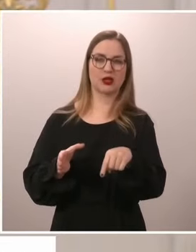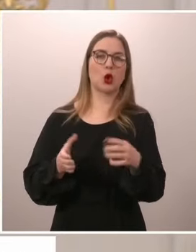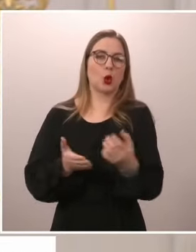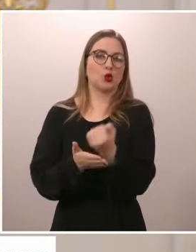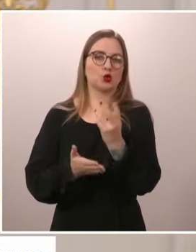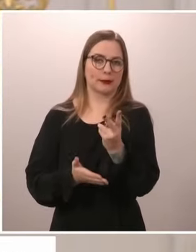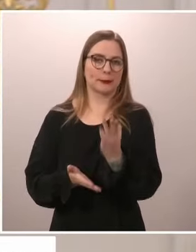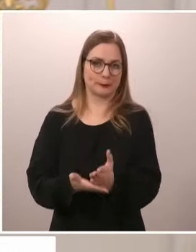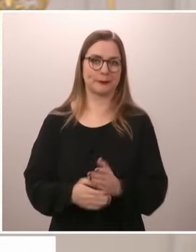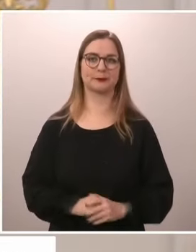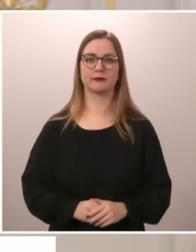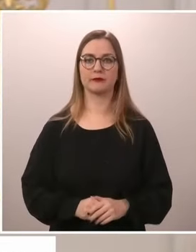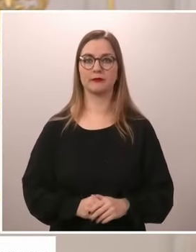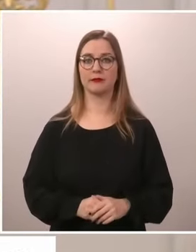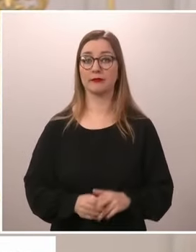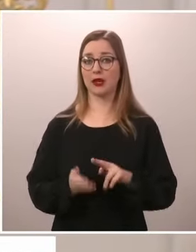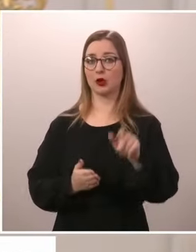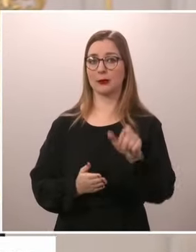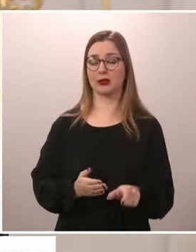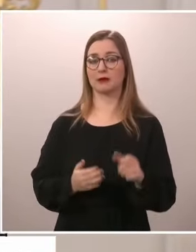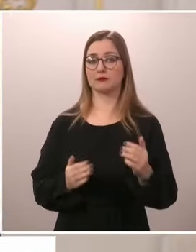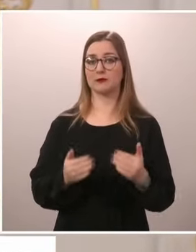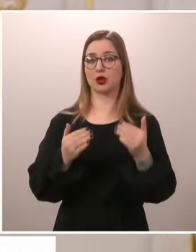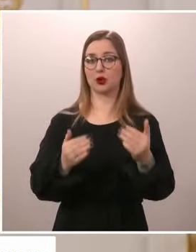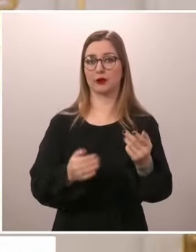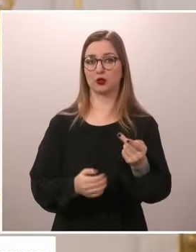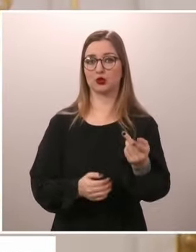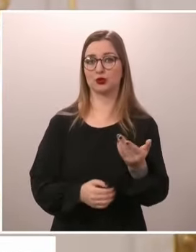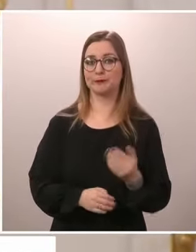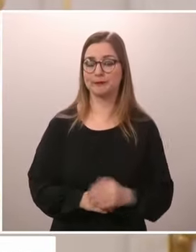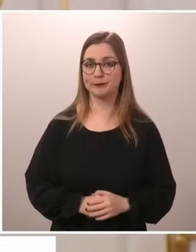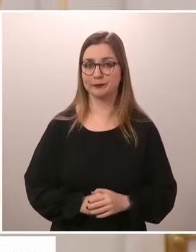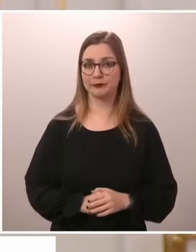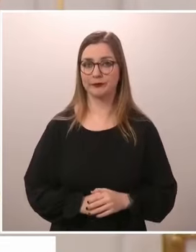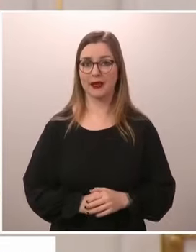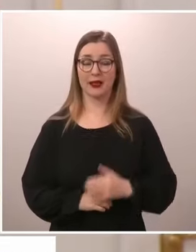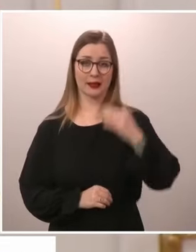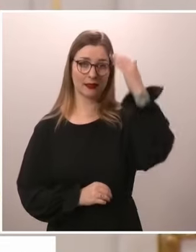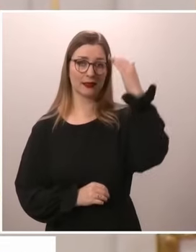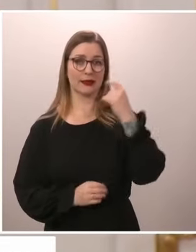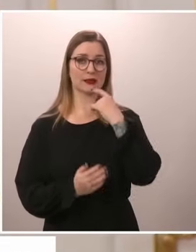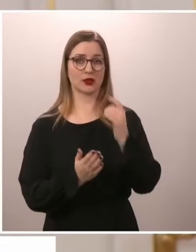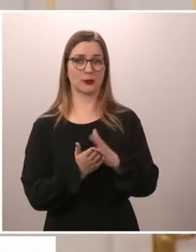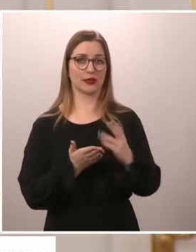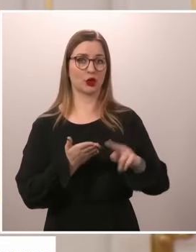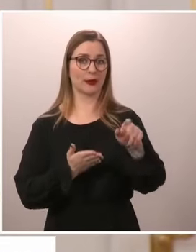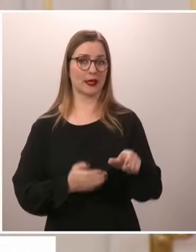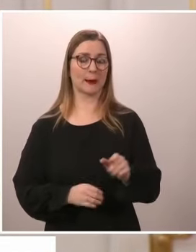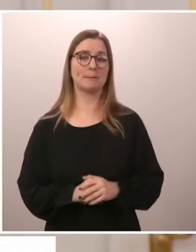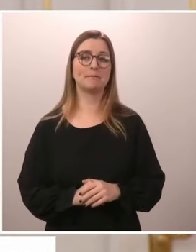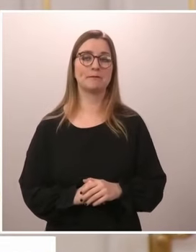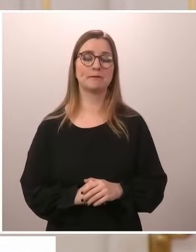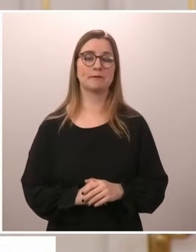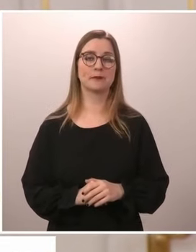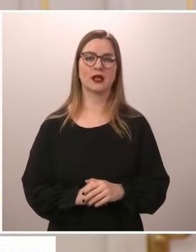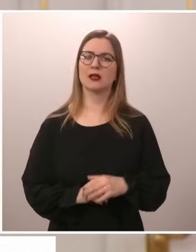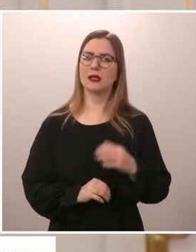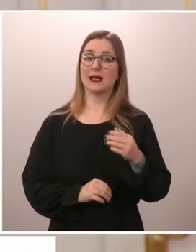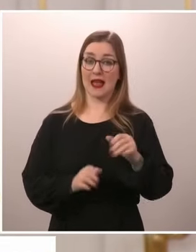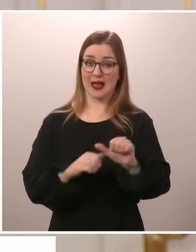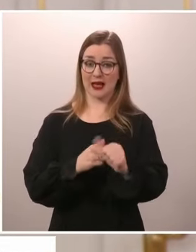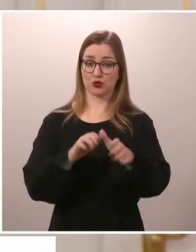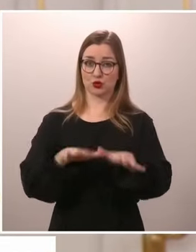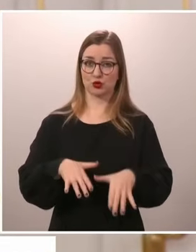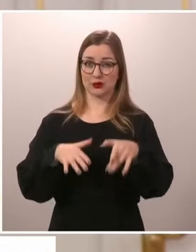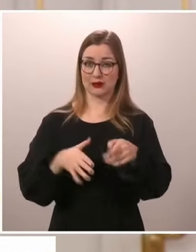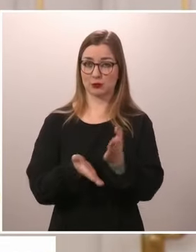seuraavaksi täältä vasemmasta reunasta kolmannelta riviltä. Suvi Hautanen Ilta-Sanomista. Sanoitte puheessanne eduskunnassa, että